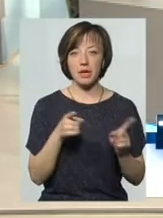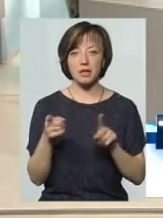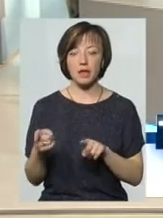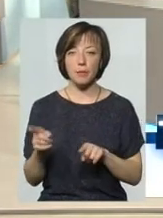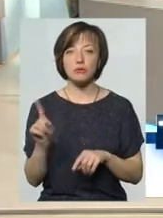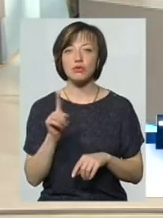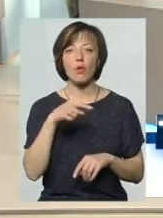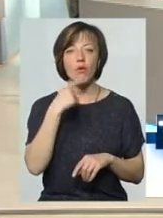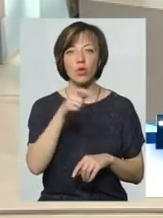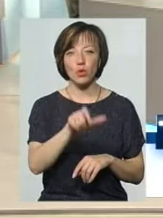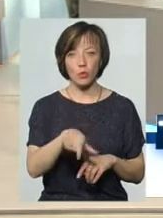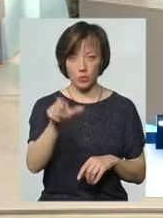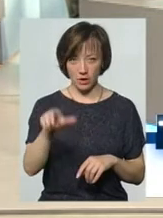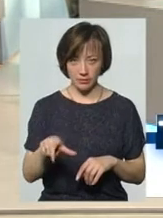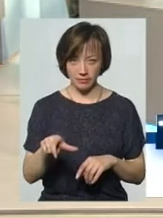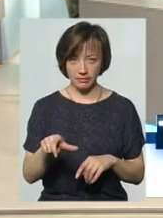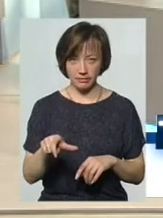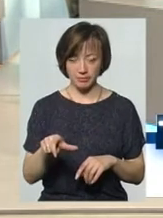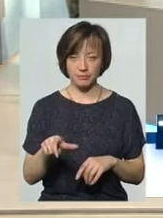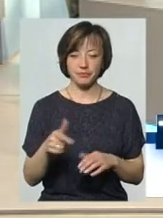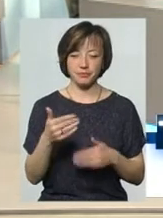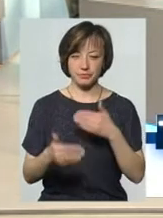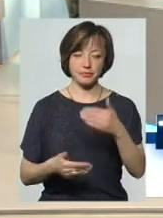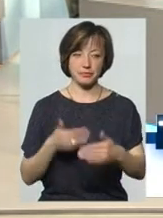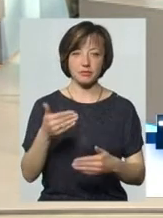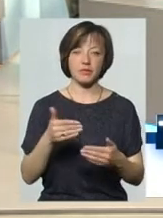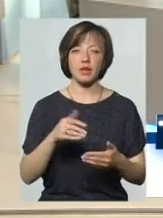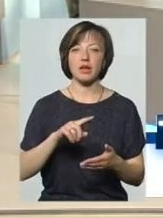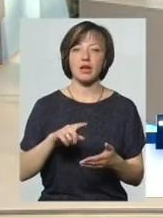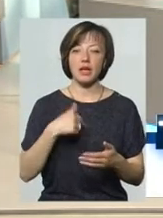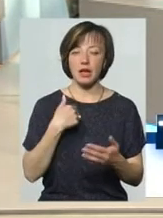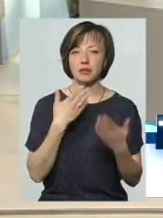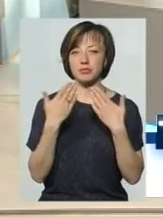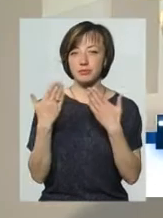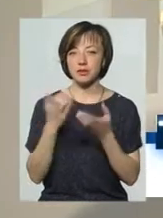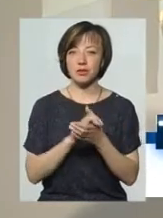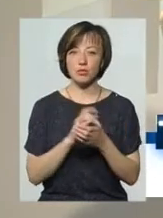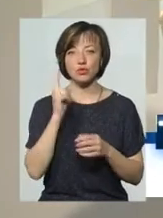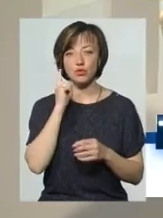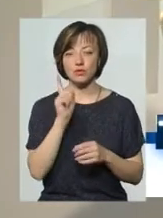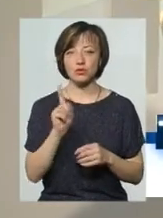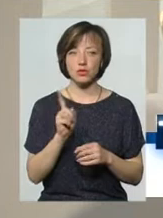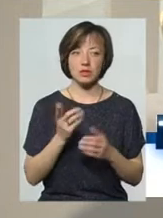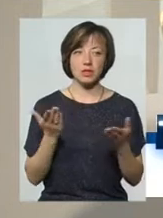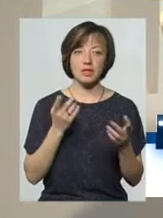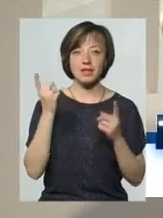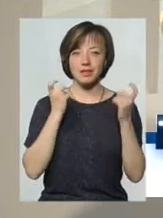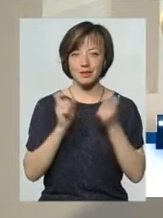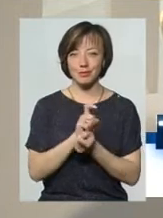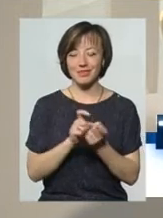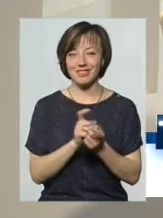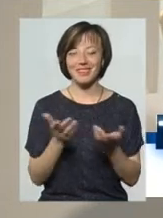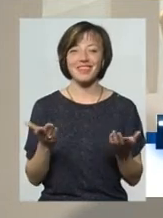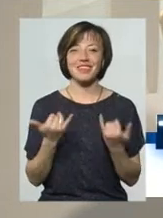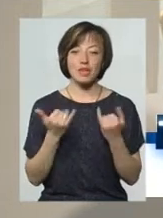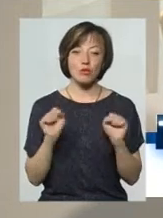про те, що говорять люди, що я так походив містом, поспілкуватися з знайомим, хто що чув, які чутки, які я говорю, і